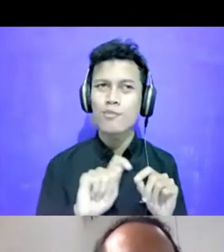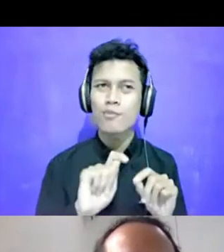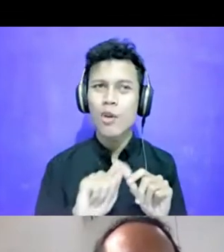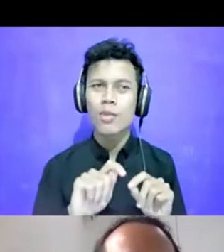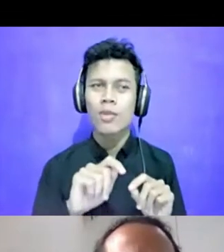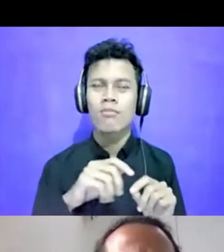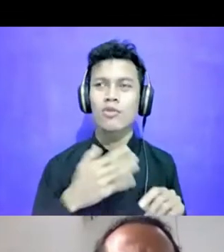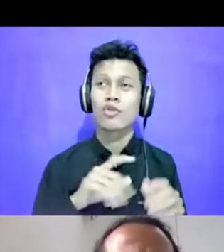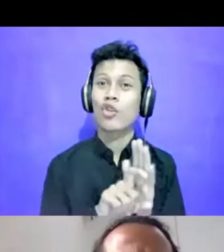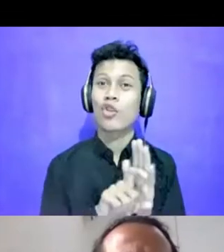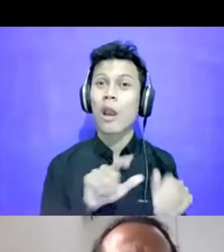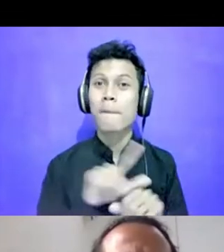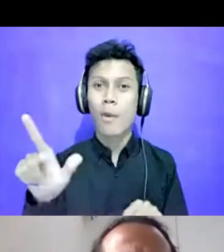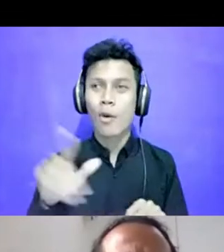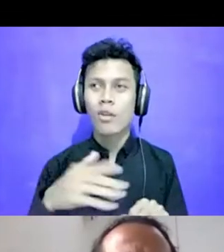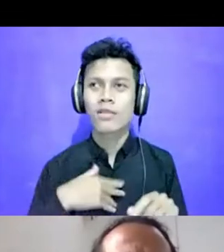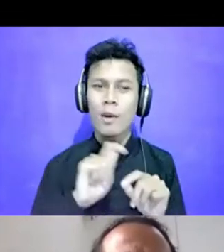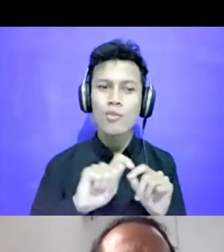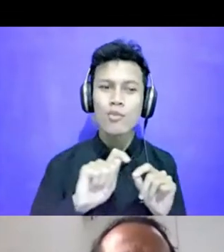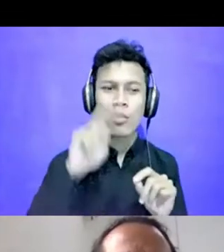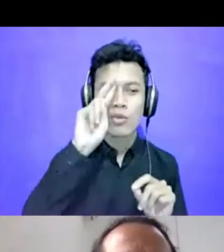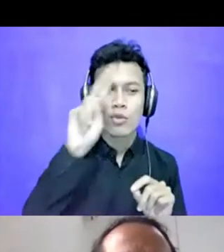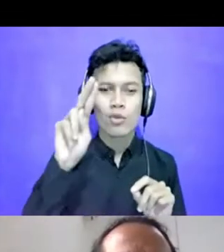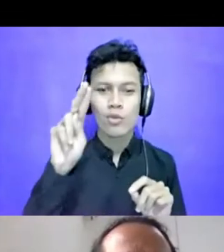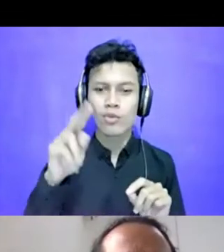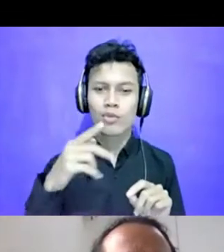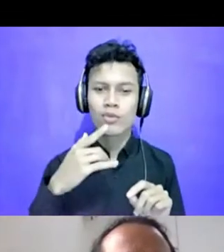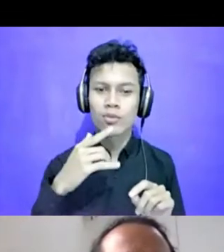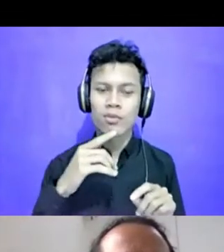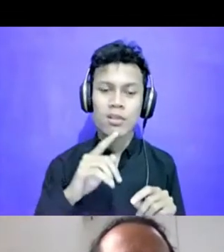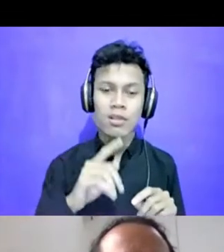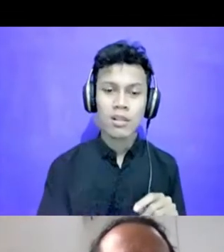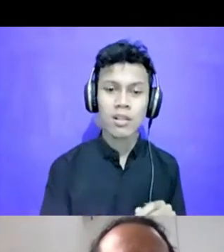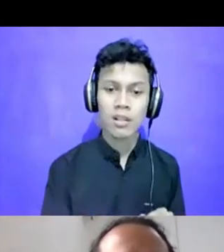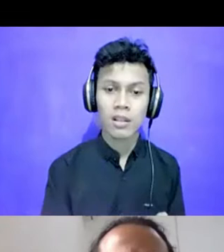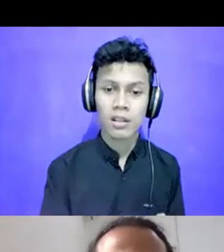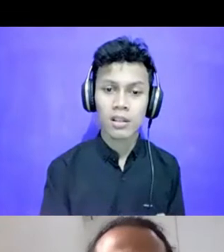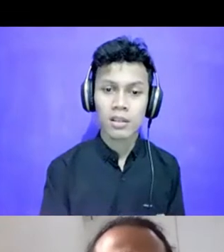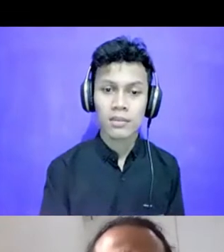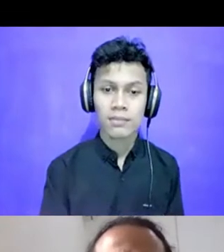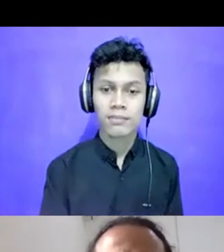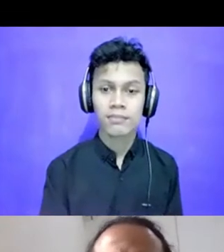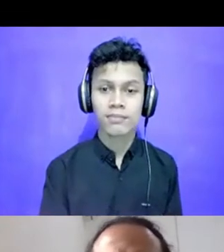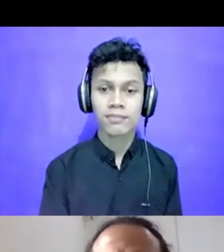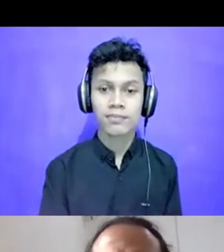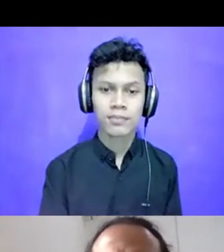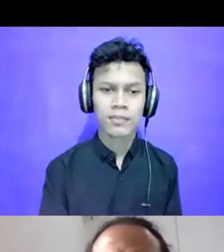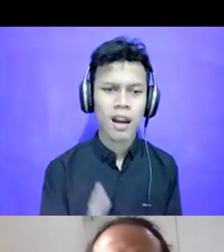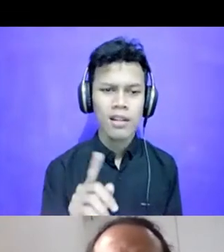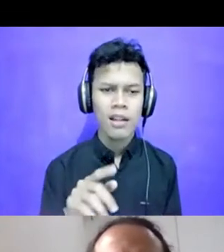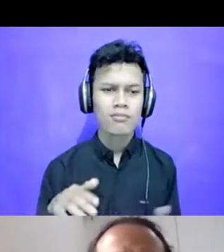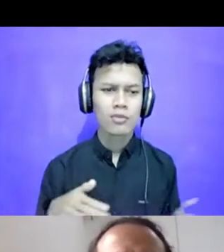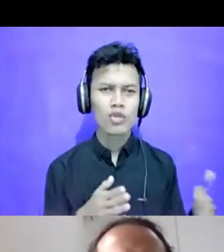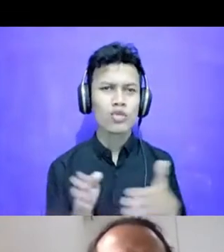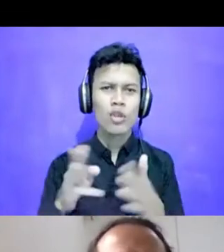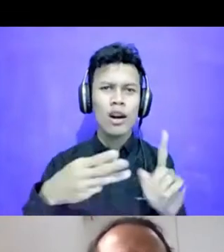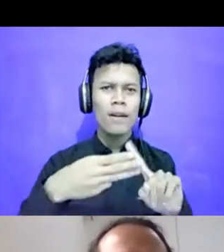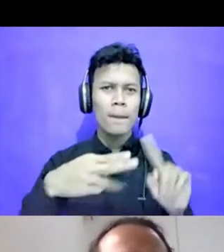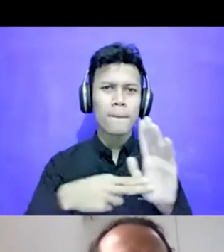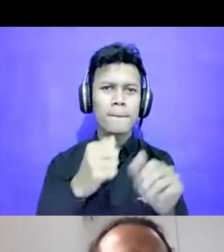Untuk Pencemaran Ini ya Pencemaran Sungai Bengawan Solo Itu Waktu itu